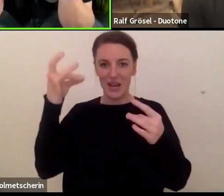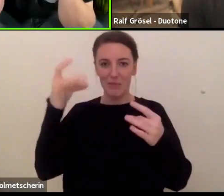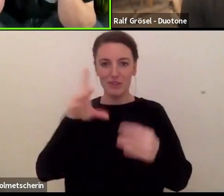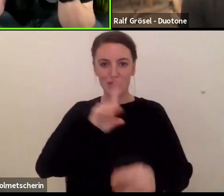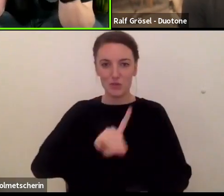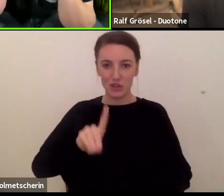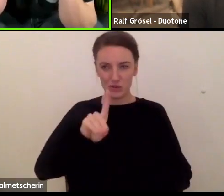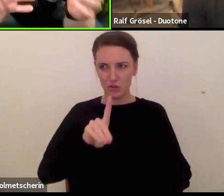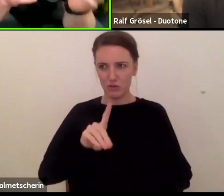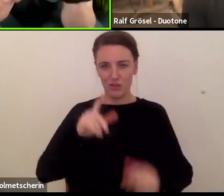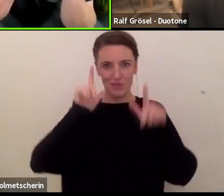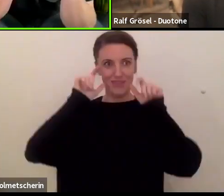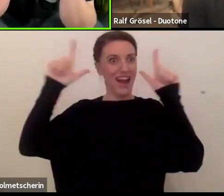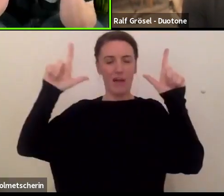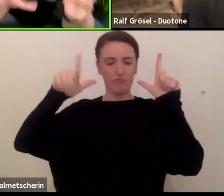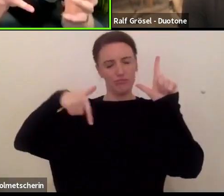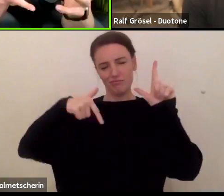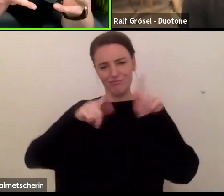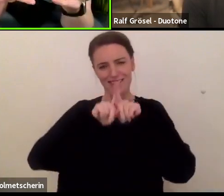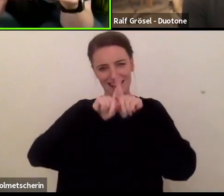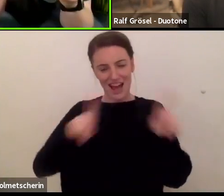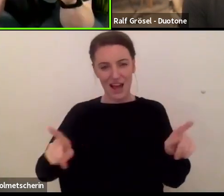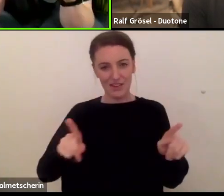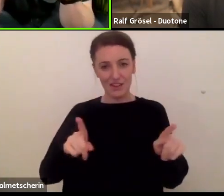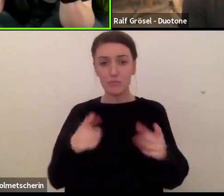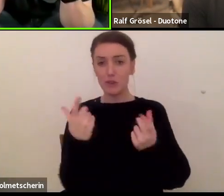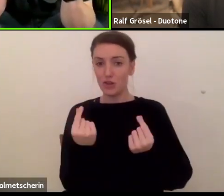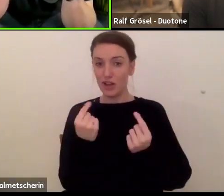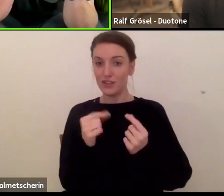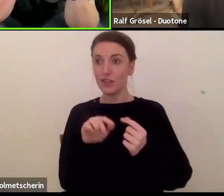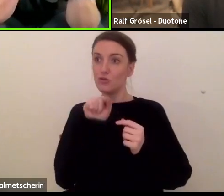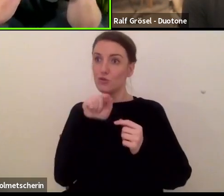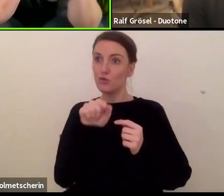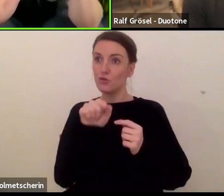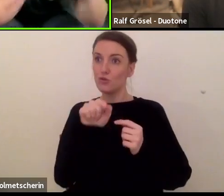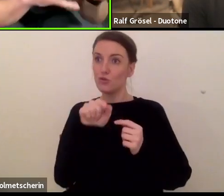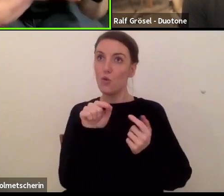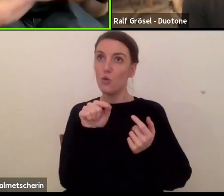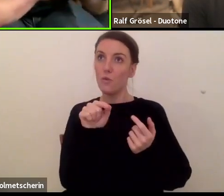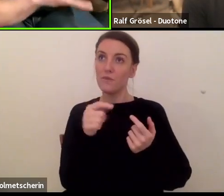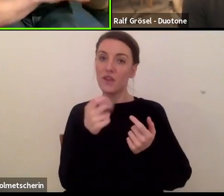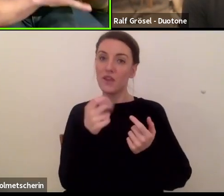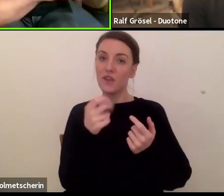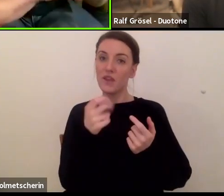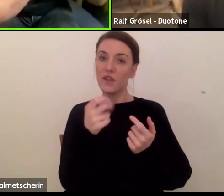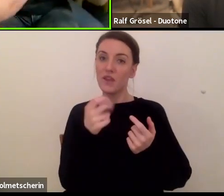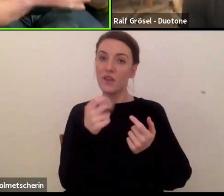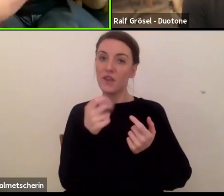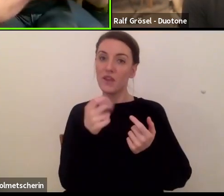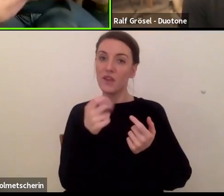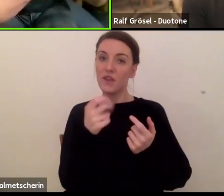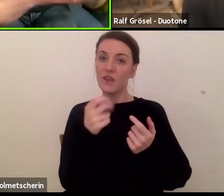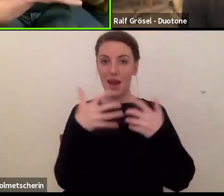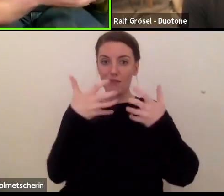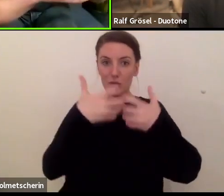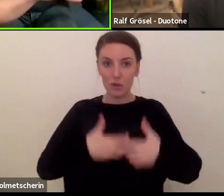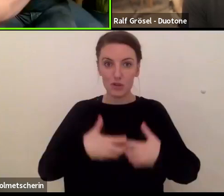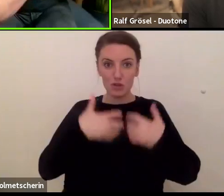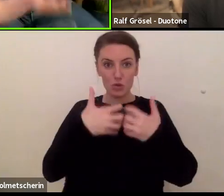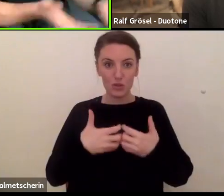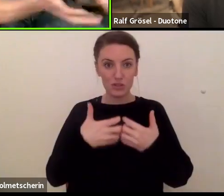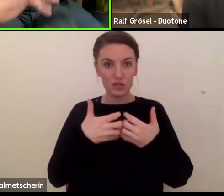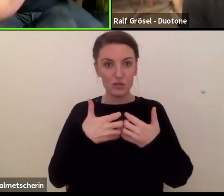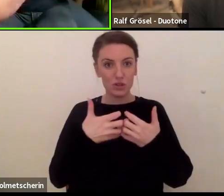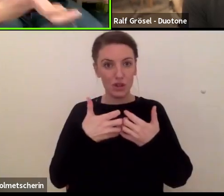eher so, du willst nur ein Produkt, egal was da draufsteht und ist da vielleicht ein bisschen die Leidenschaft oder die Passion für das